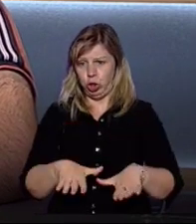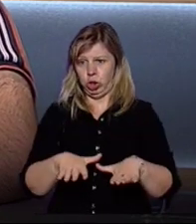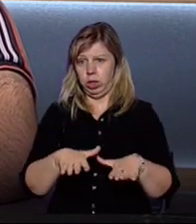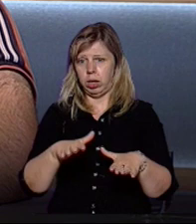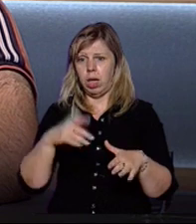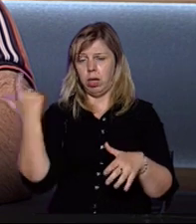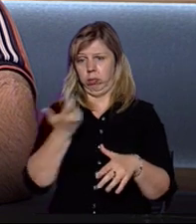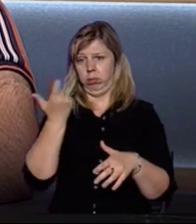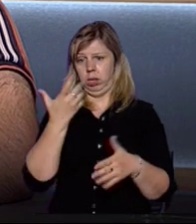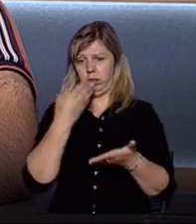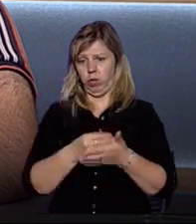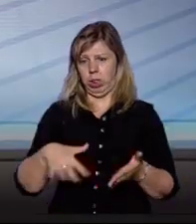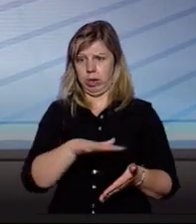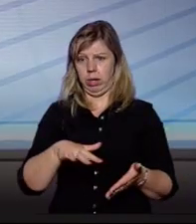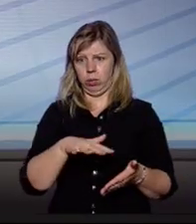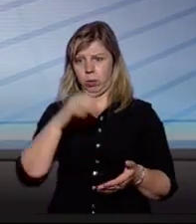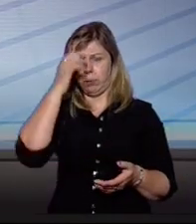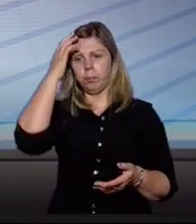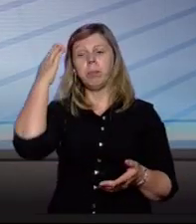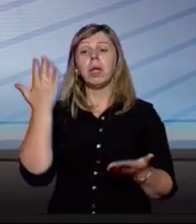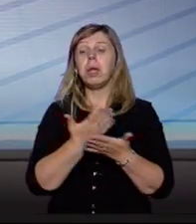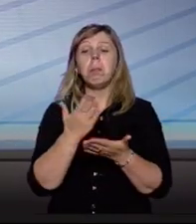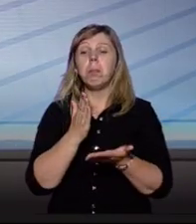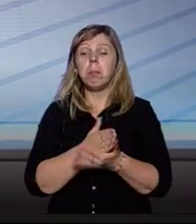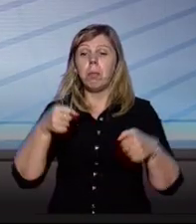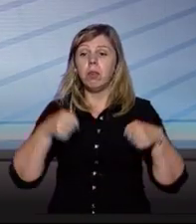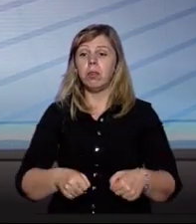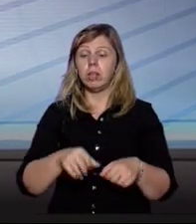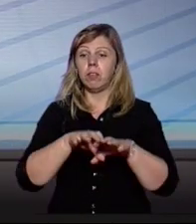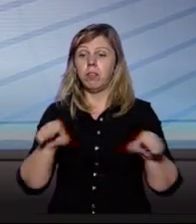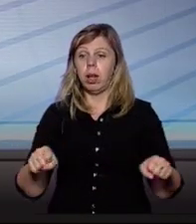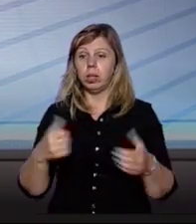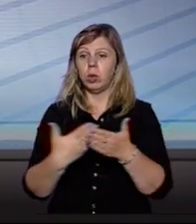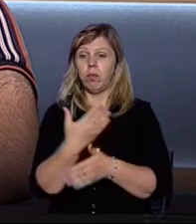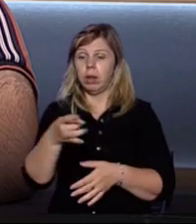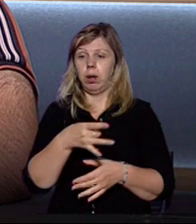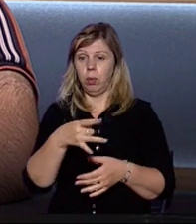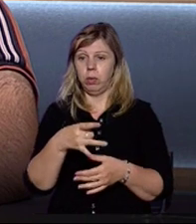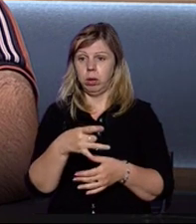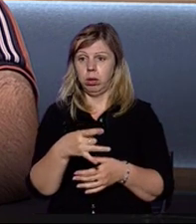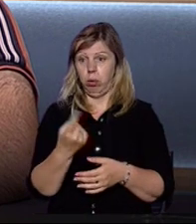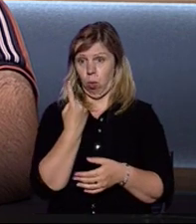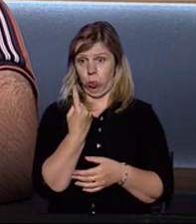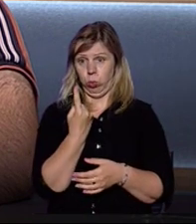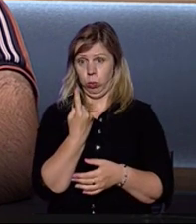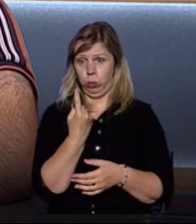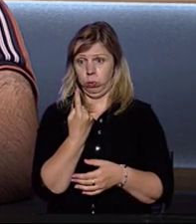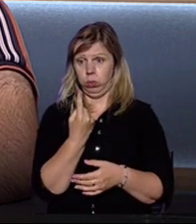господарювати на своїй території. А які тоді повноваження матиме влада у нових районах? Одно єдине.